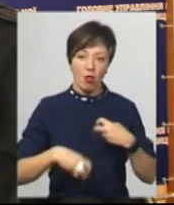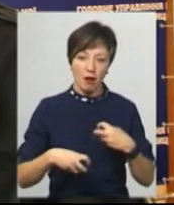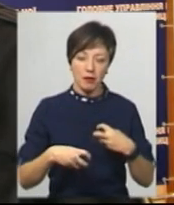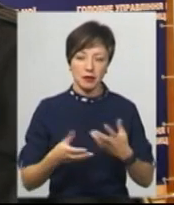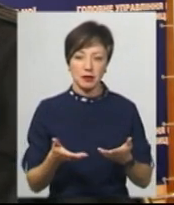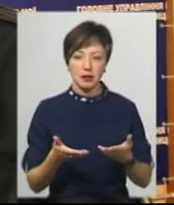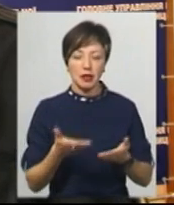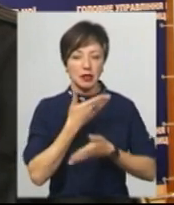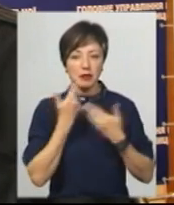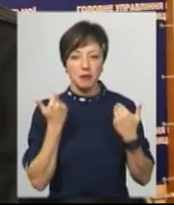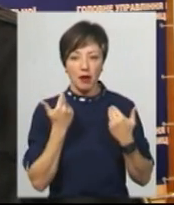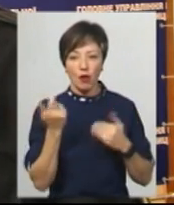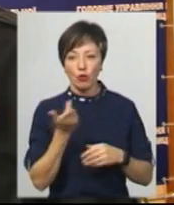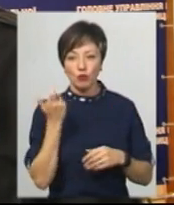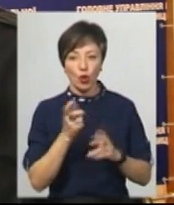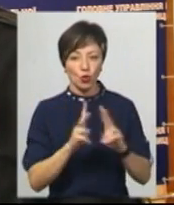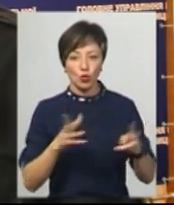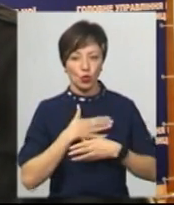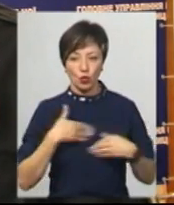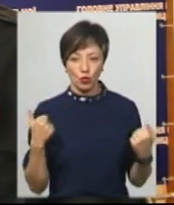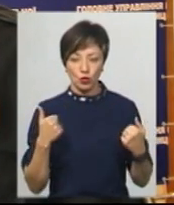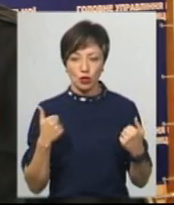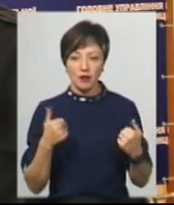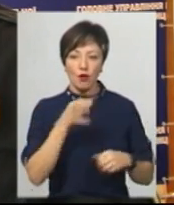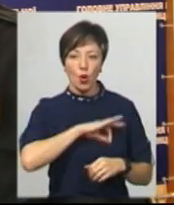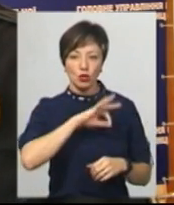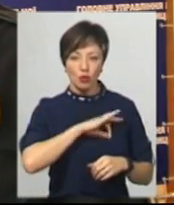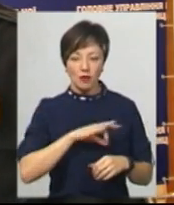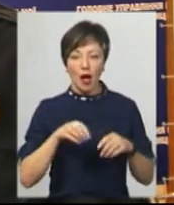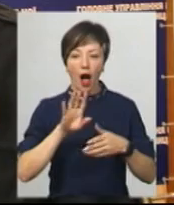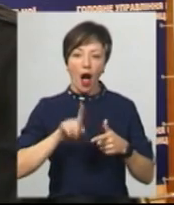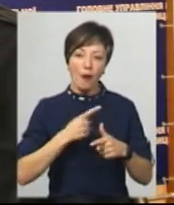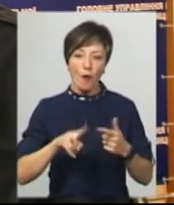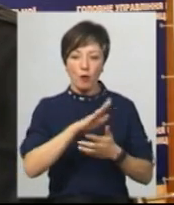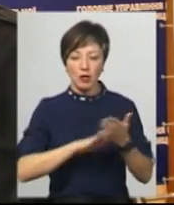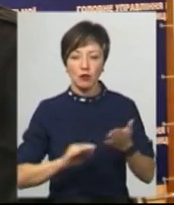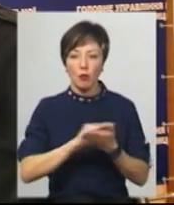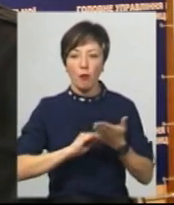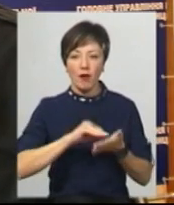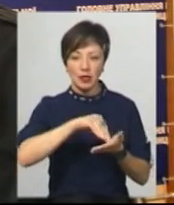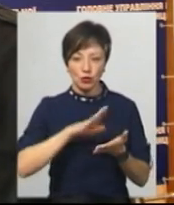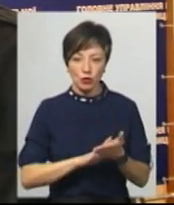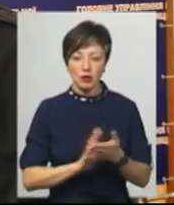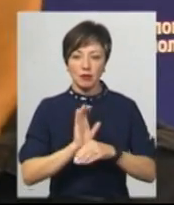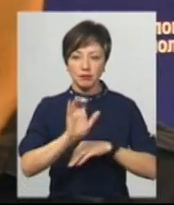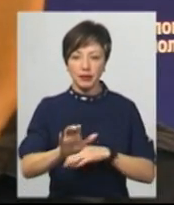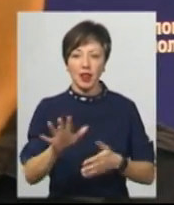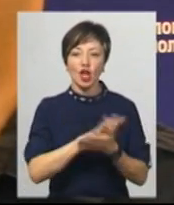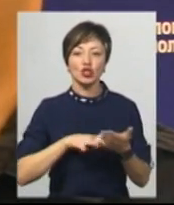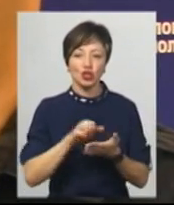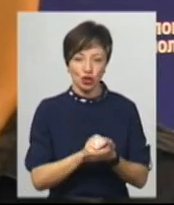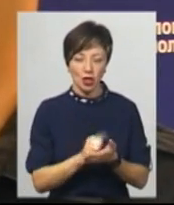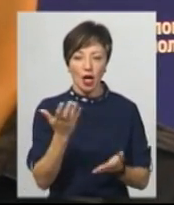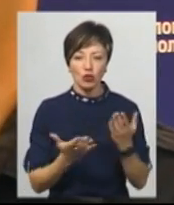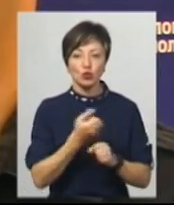вона не має хазяїна, ніхто не хоче її використовувати або в подальшому перереєстровувати, вона йде на знищення. Якщо